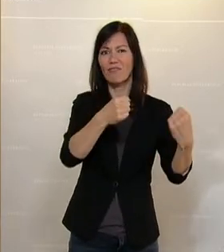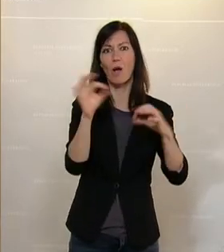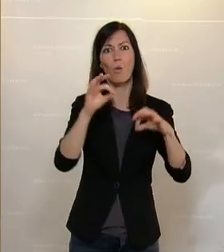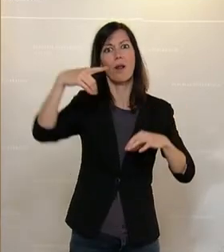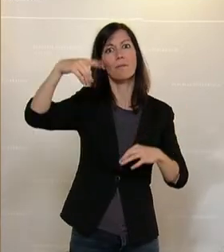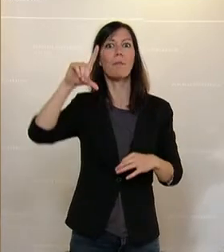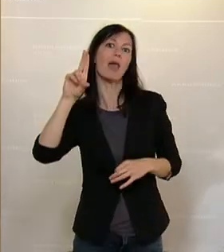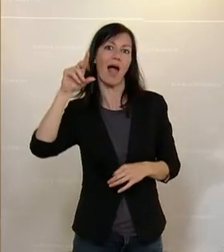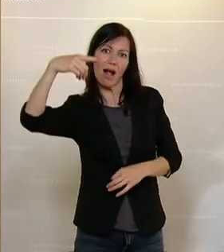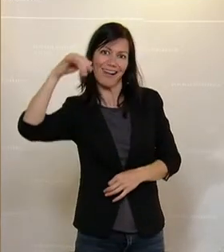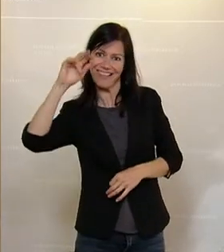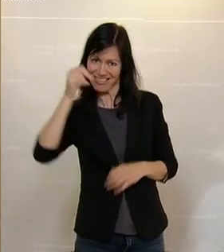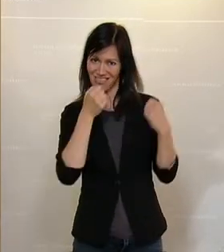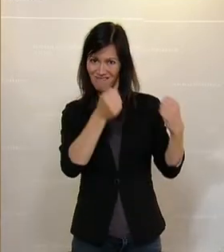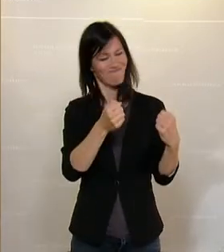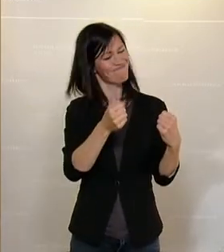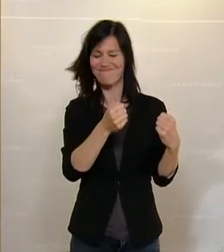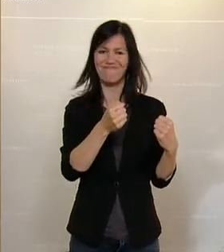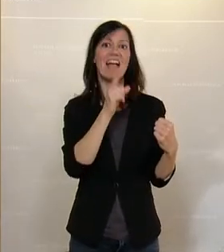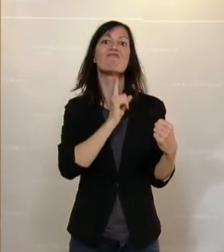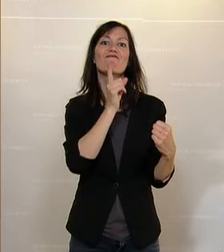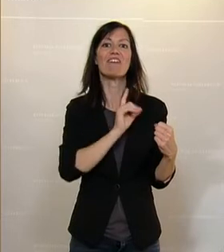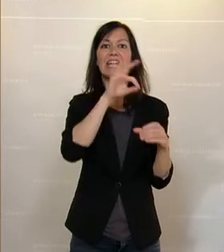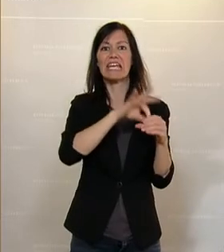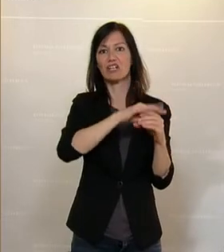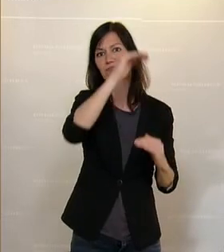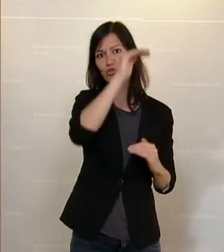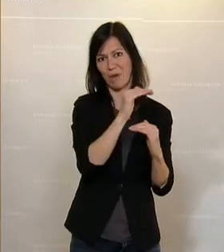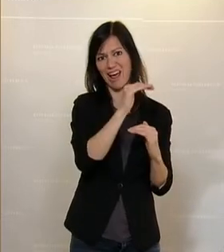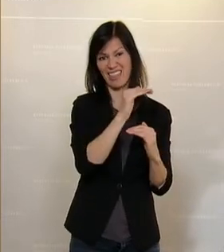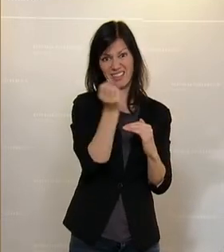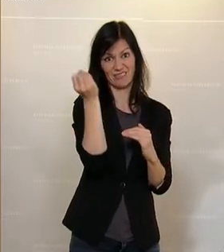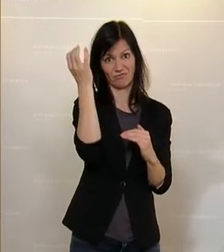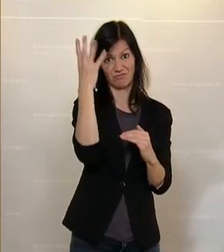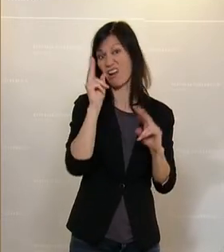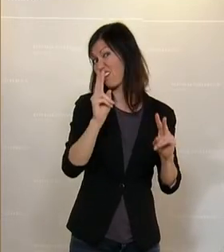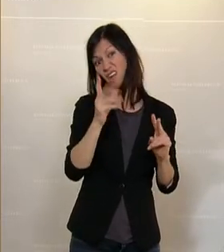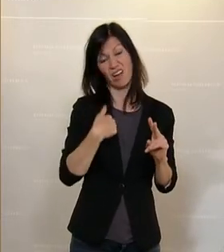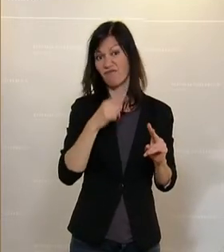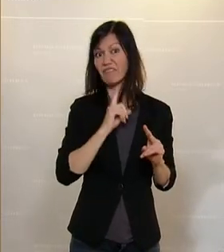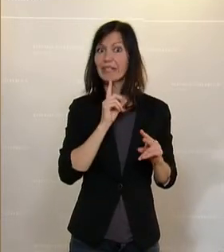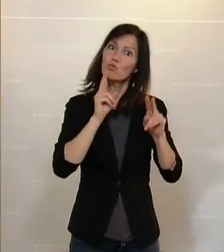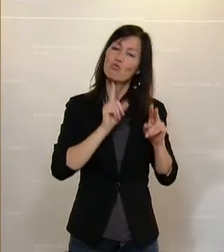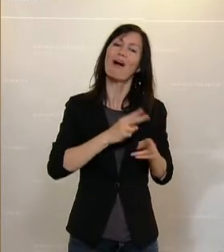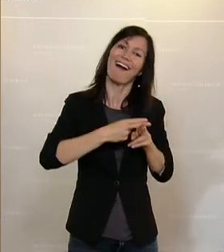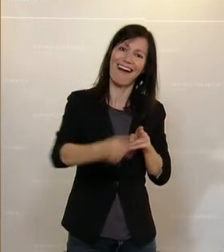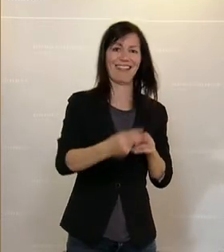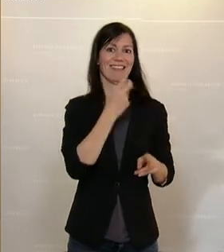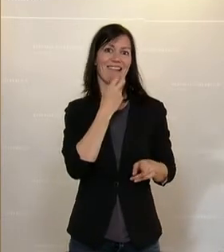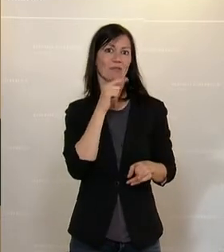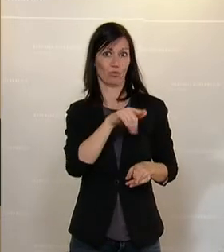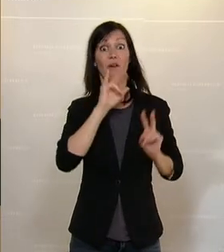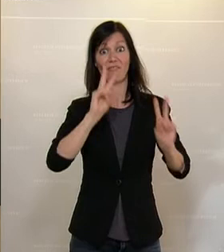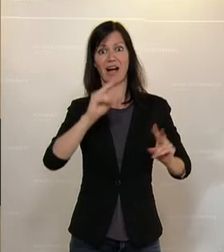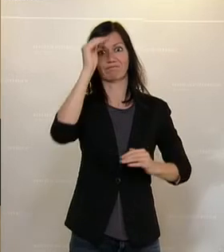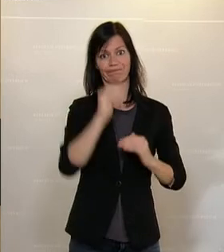Verbrennungsmotoren nur eine relativ geringe Reduktion der Treibhausgasemissionen. Sehr geehrte Damen und Herren,